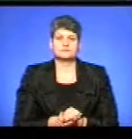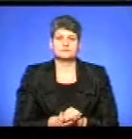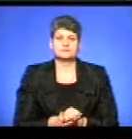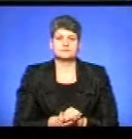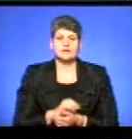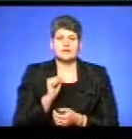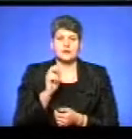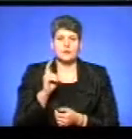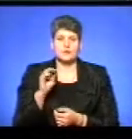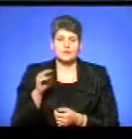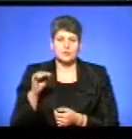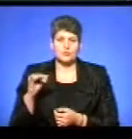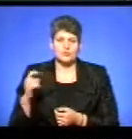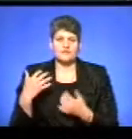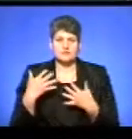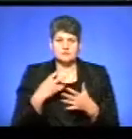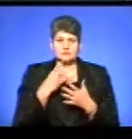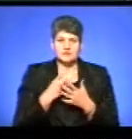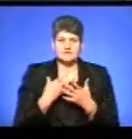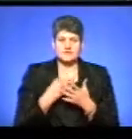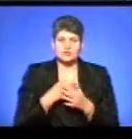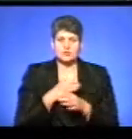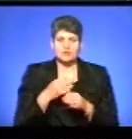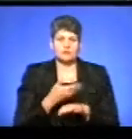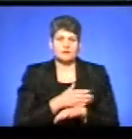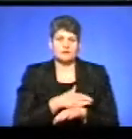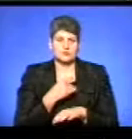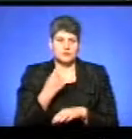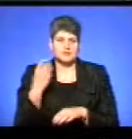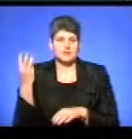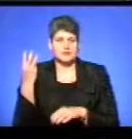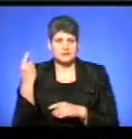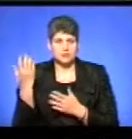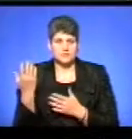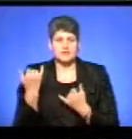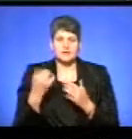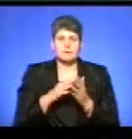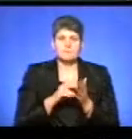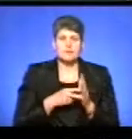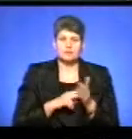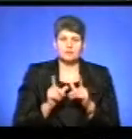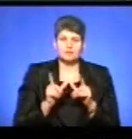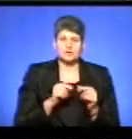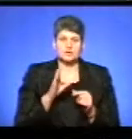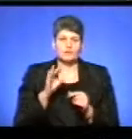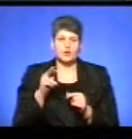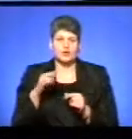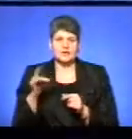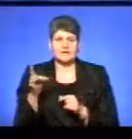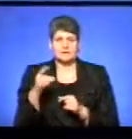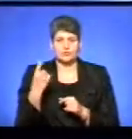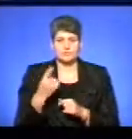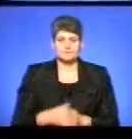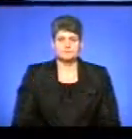Андрій Кокотюха вже репрезентував свій проєкт на Полтавщині і Хмельниччині. Далі планує поїхати на Волинь і Рівненщину.